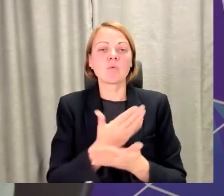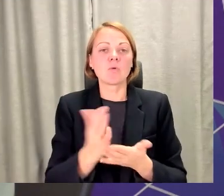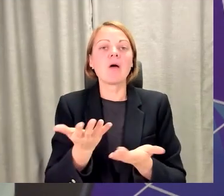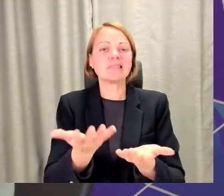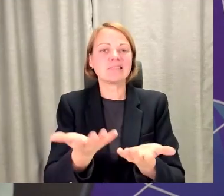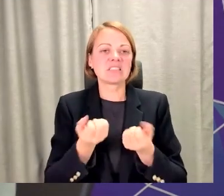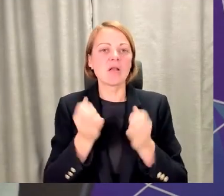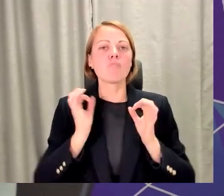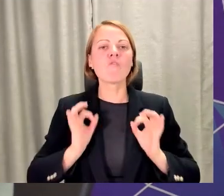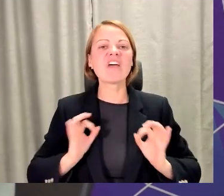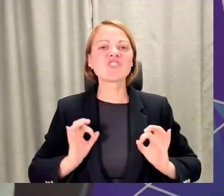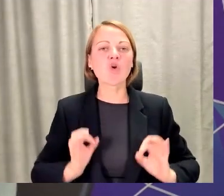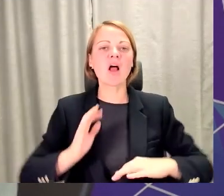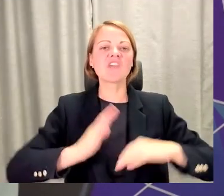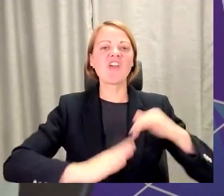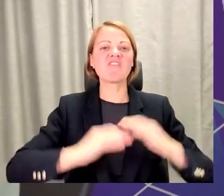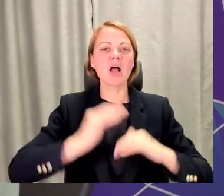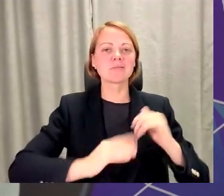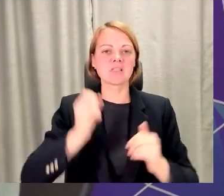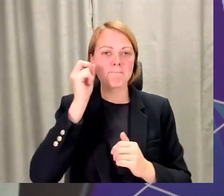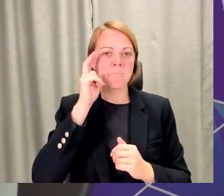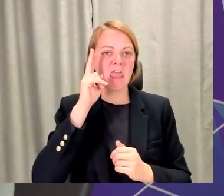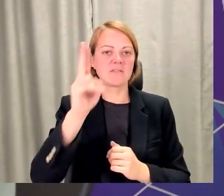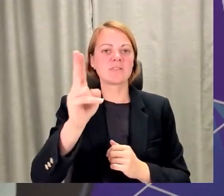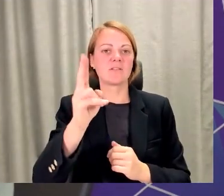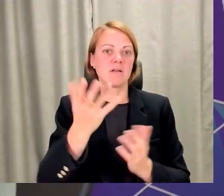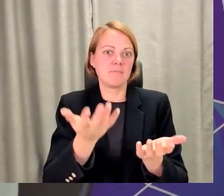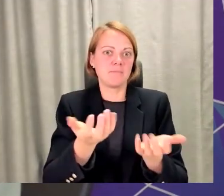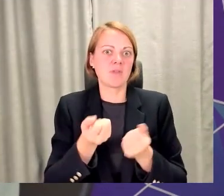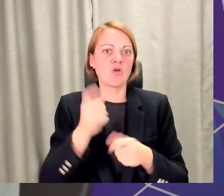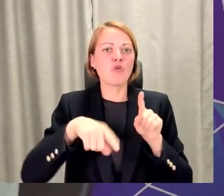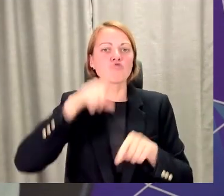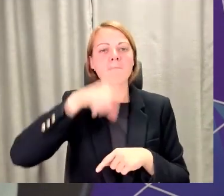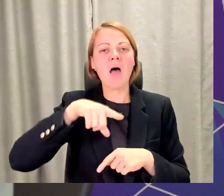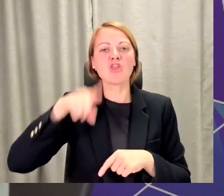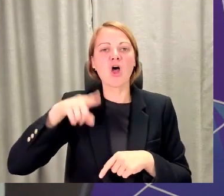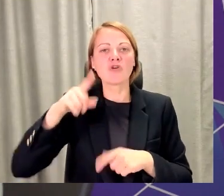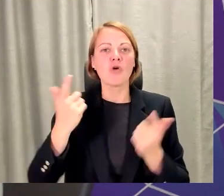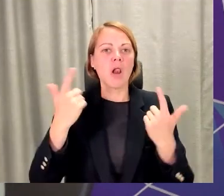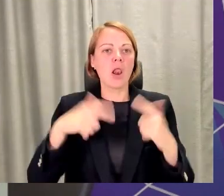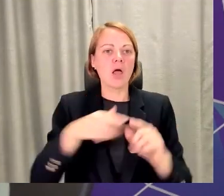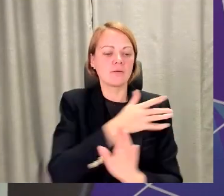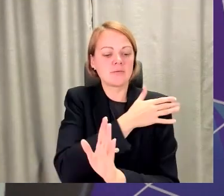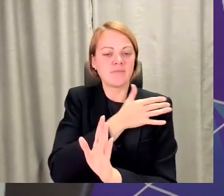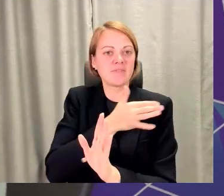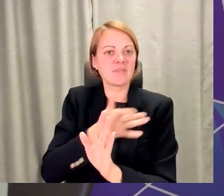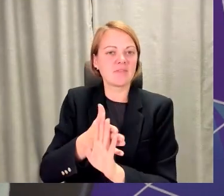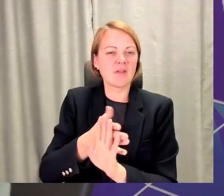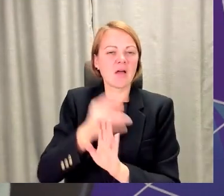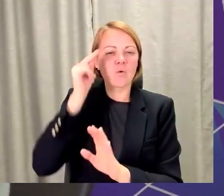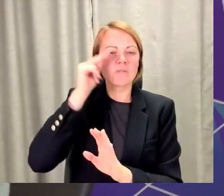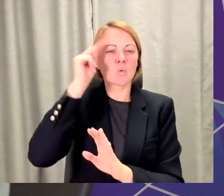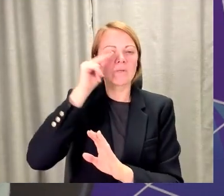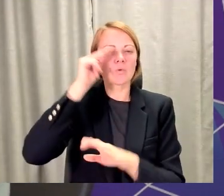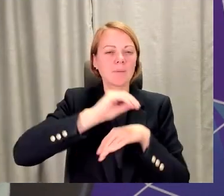kvalifikācijas apliecinājumu, un iegūt savu profesiju dažu mēnešu laikā, tāpēc, ka visu mūžu esmu jau krājis šis savs prasmes, un